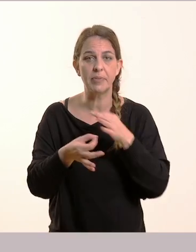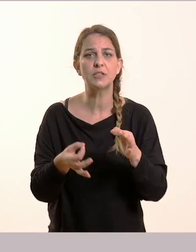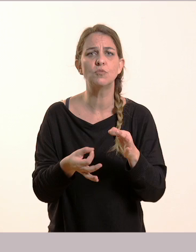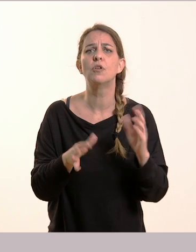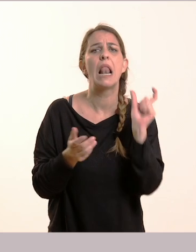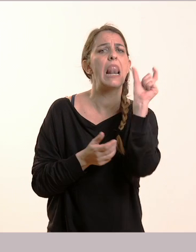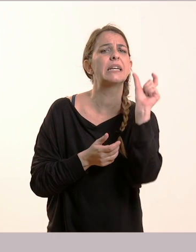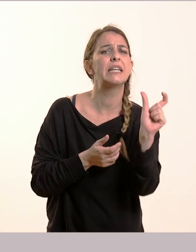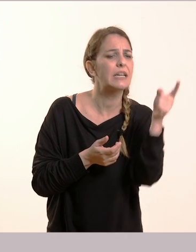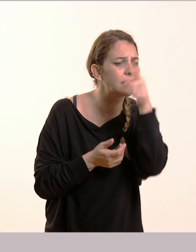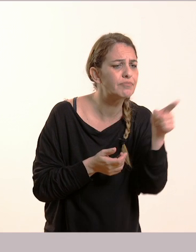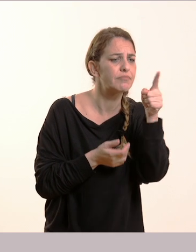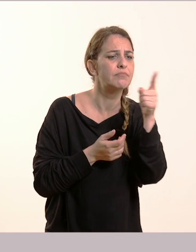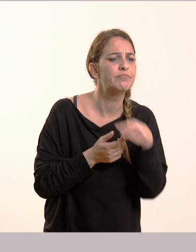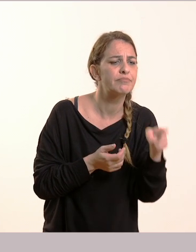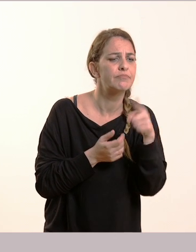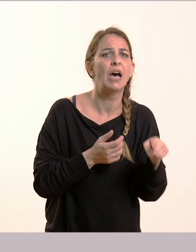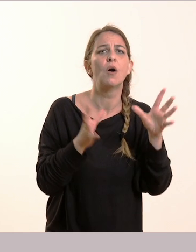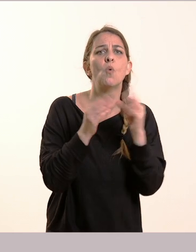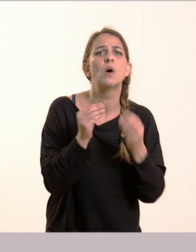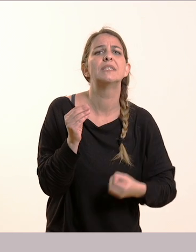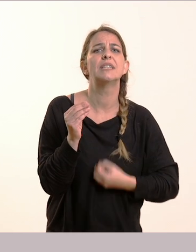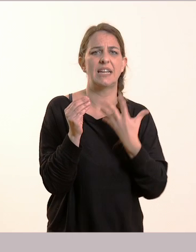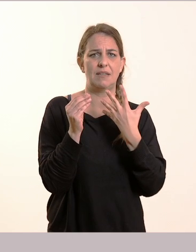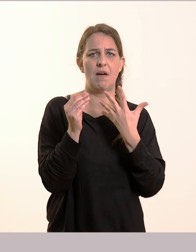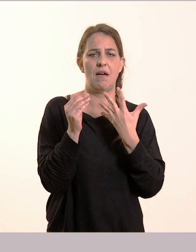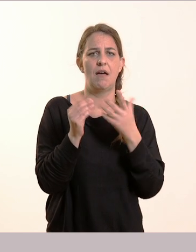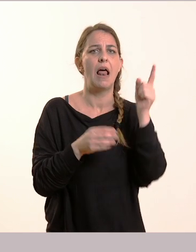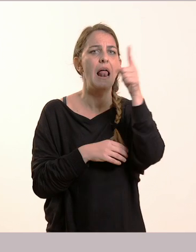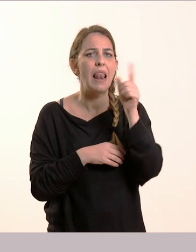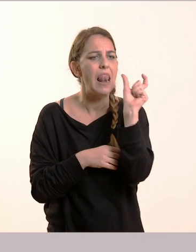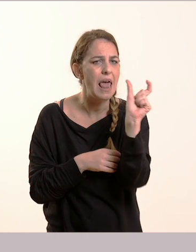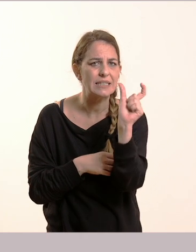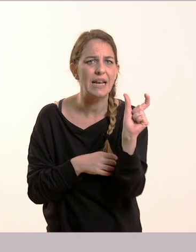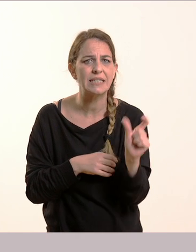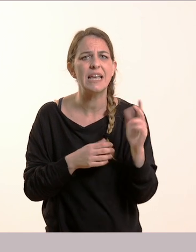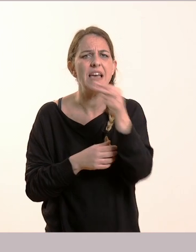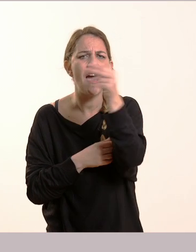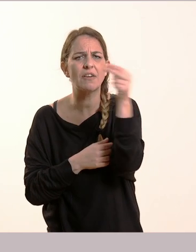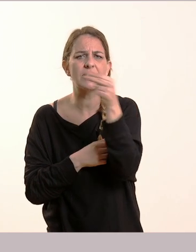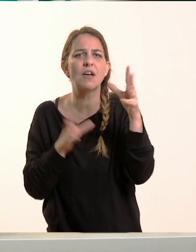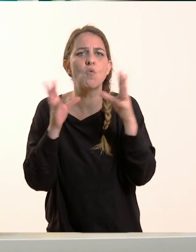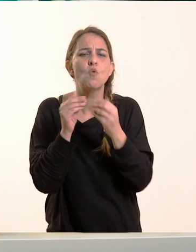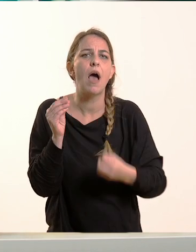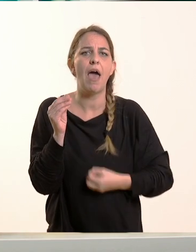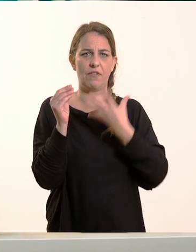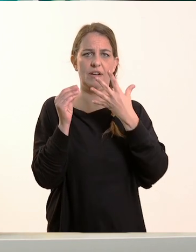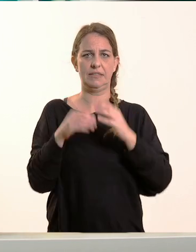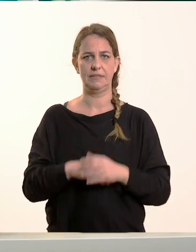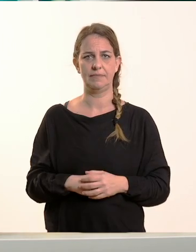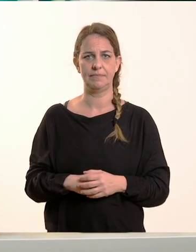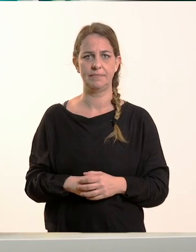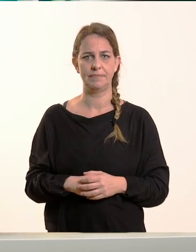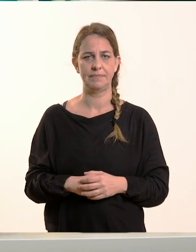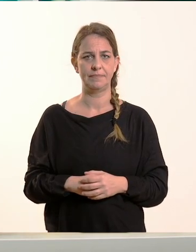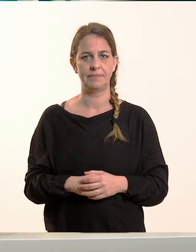κυκλώσατε που μας δείχνουν οι εκφράσεις, που μας δείχνουν πώς νιώθει κάποιος. Σε ακούω, Χρήστο μου!